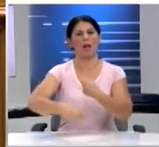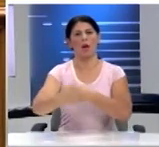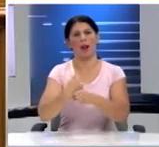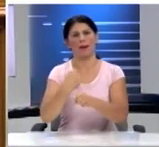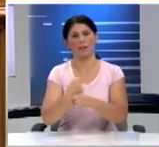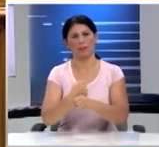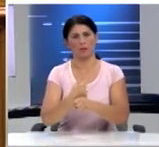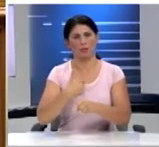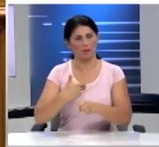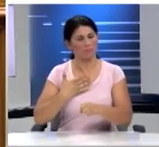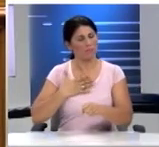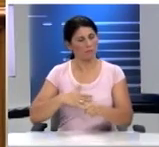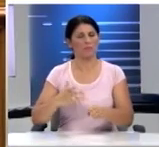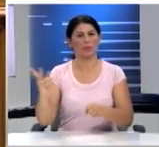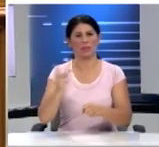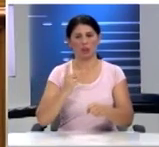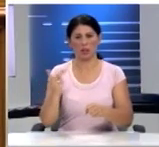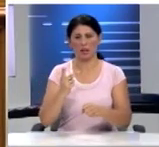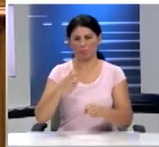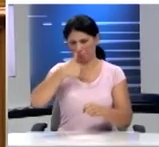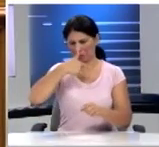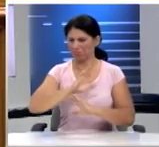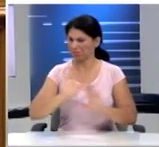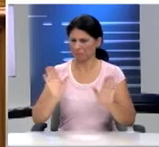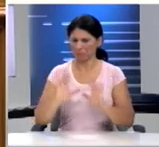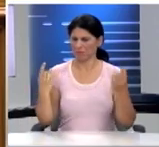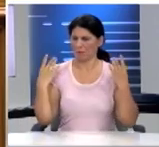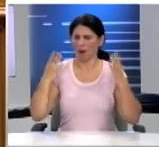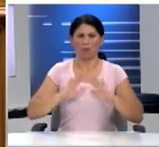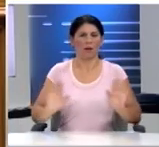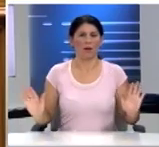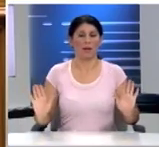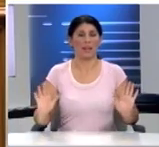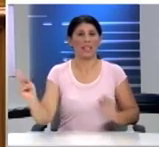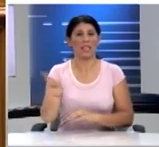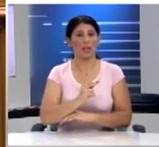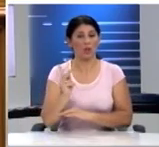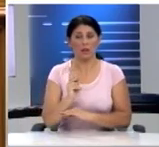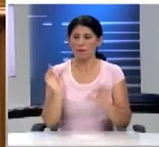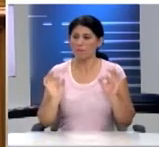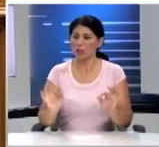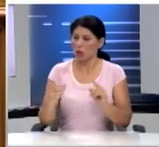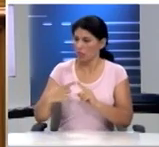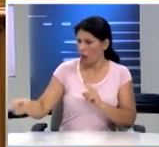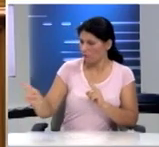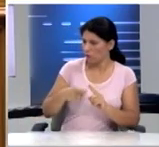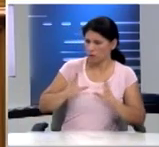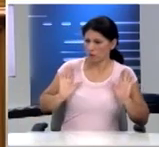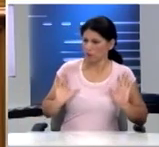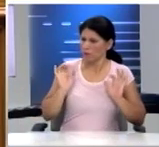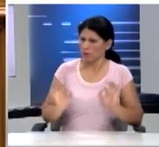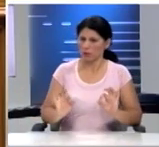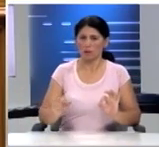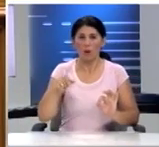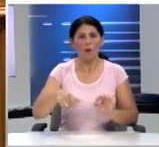απαλλαγμένη από αισθήματα κατωτερότητας και παθητικότητας. Μια κοινωνία η οποία θα θεωρείται φυσιολογική διαφορετικότητα, καθώς εκεί βασίζει τη